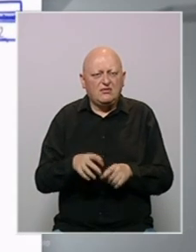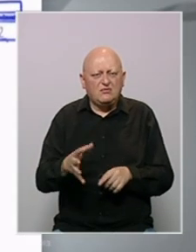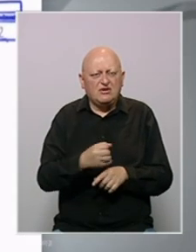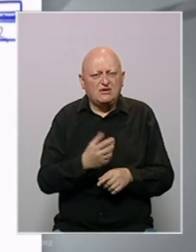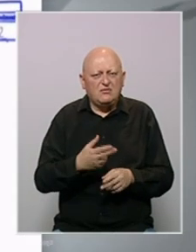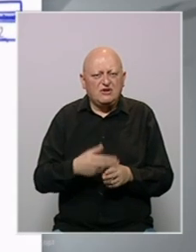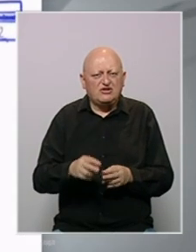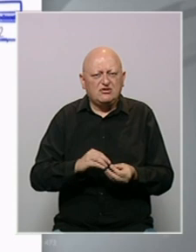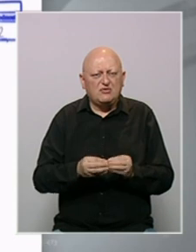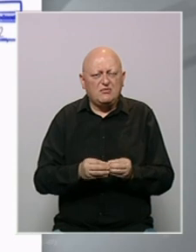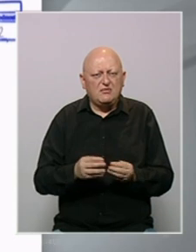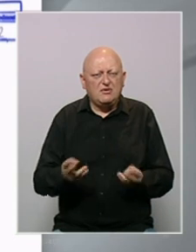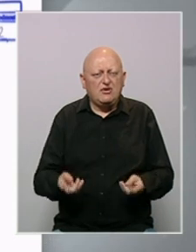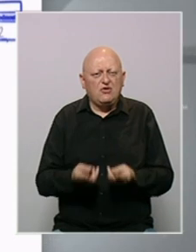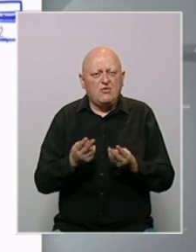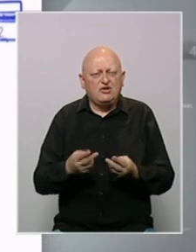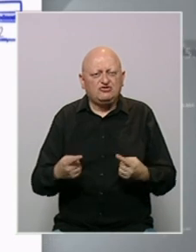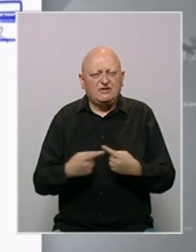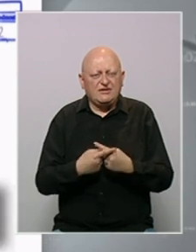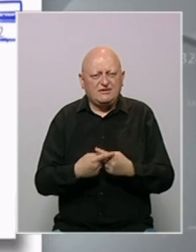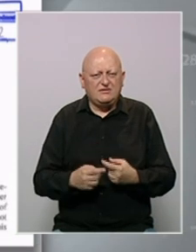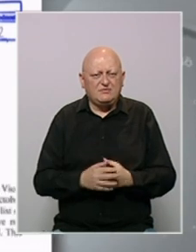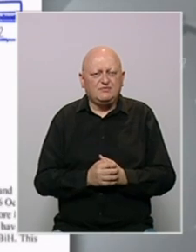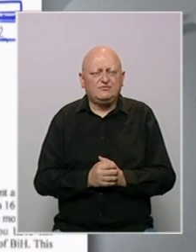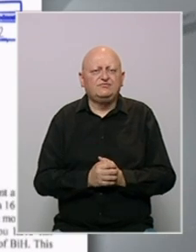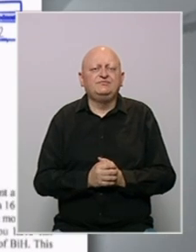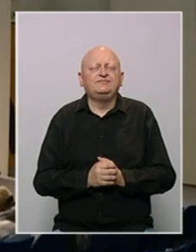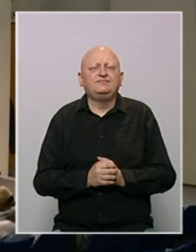preduzele kako bi riješili probleme i ublažili tenzije.